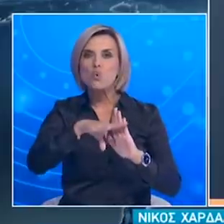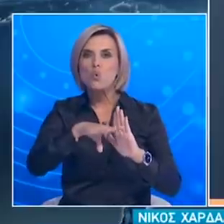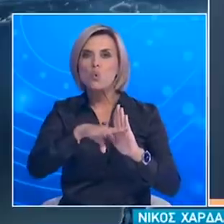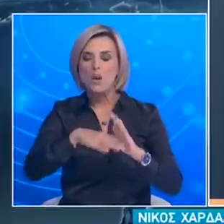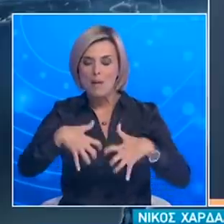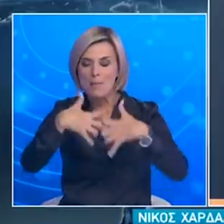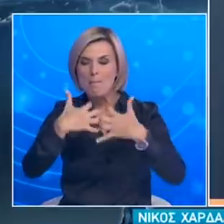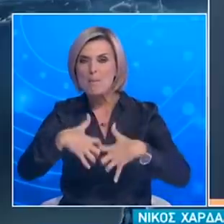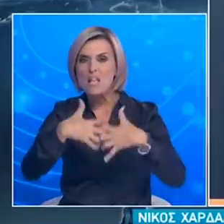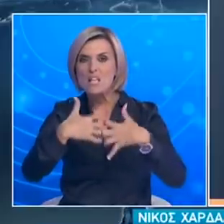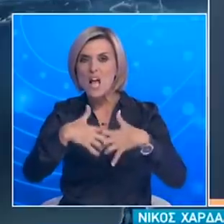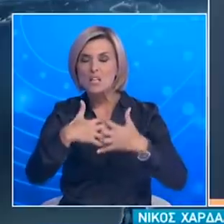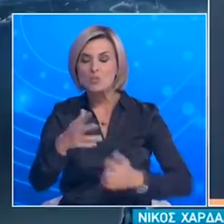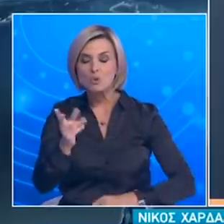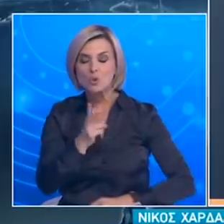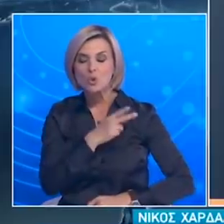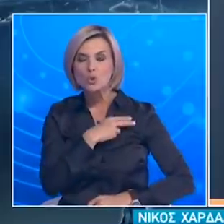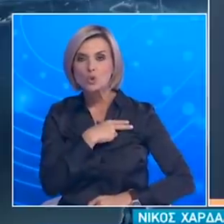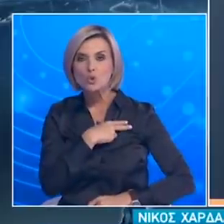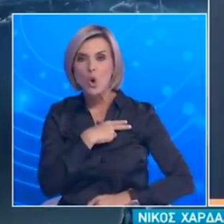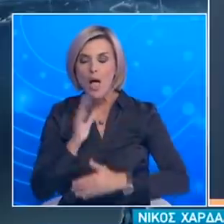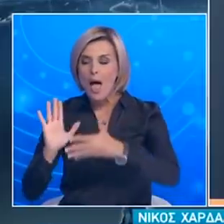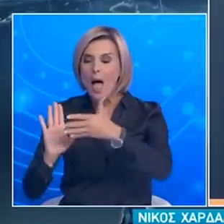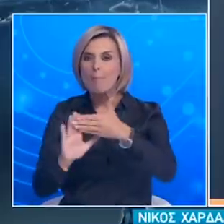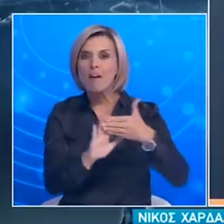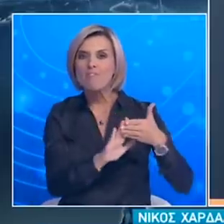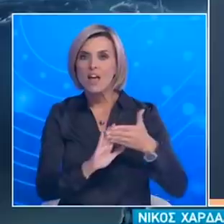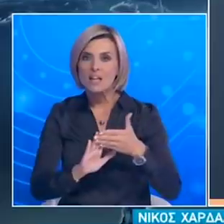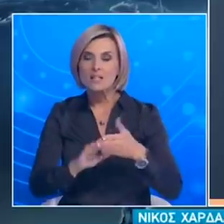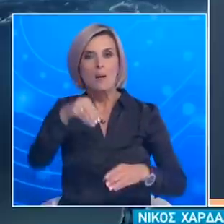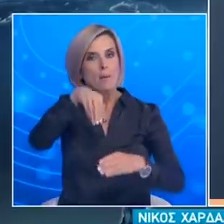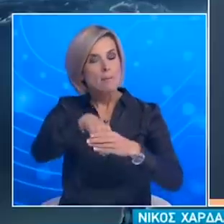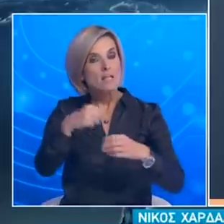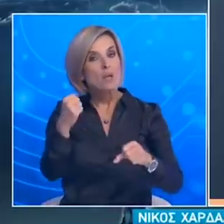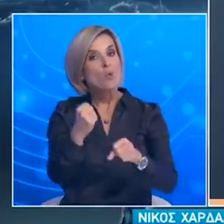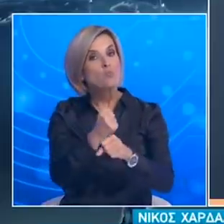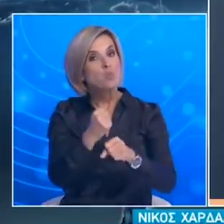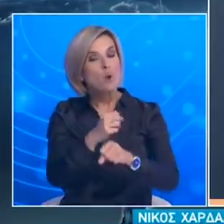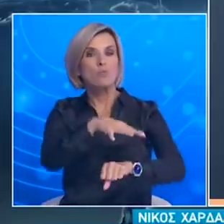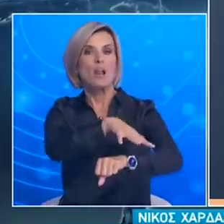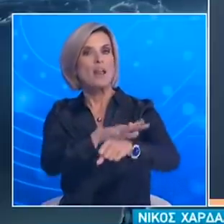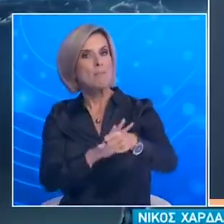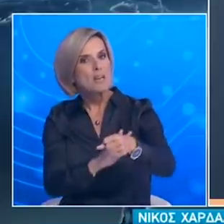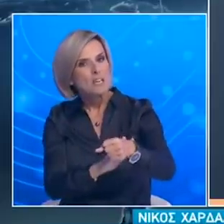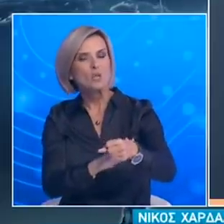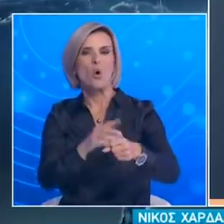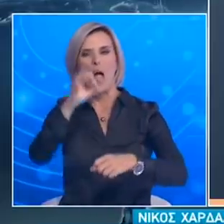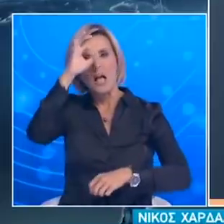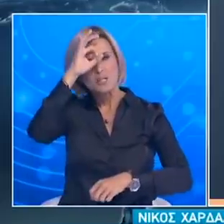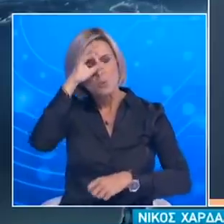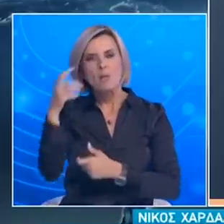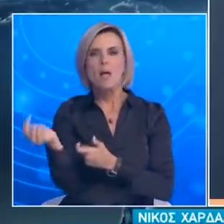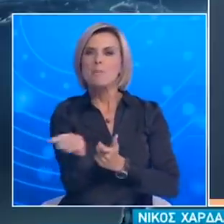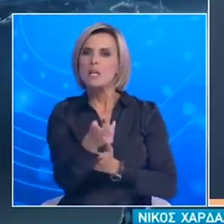ξεχωριστός Υπάρχουν παιδιά από το Νεοδή από τις δομές υγείας από το Λιμενικό, από την Ελλάς από το